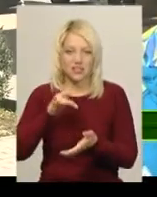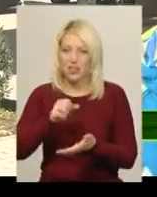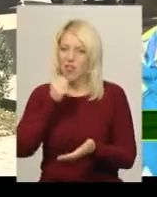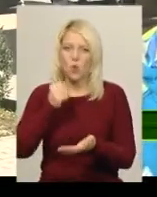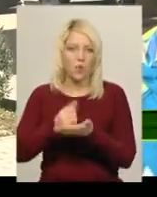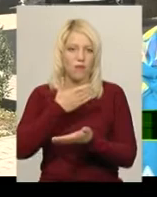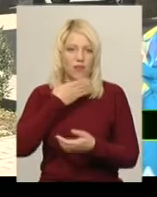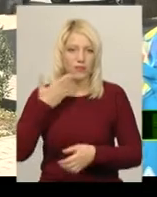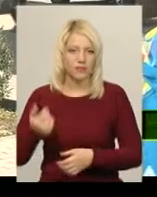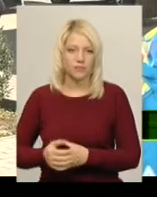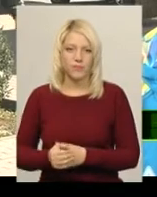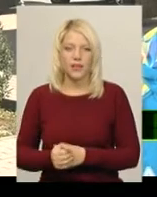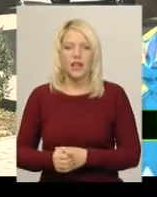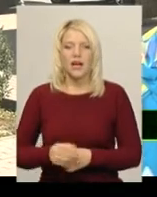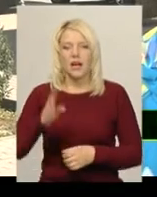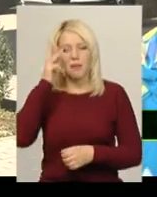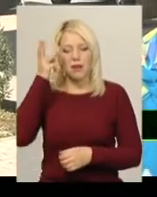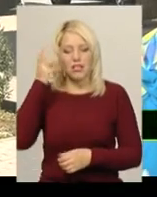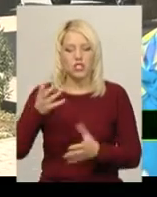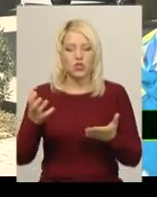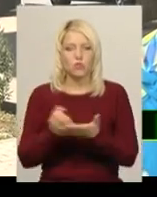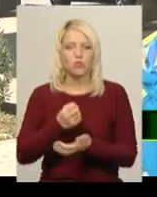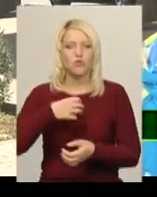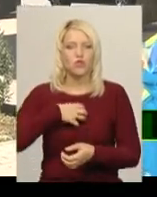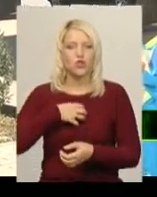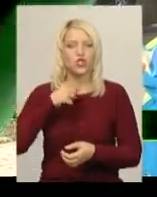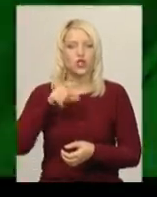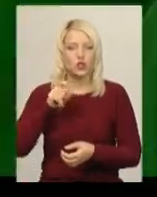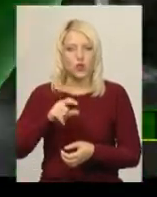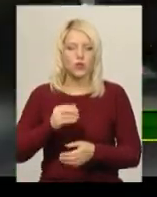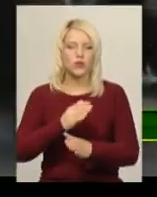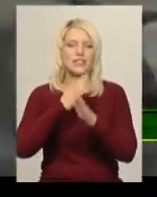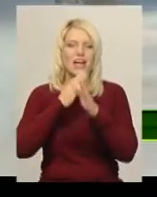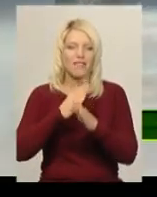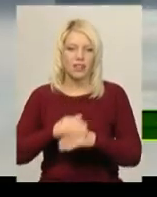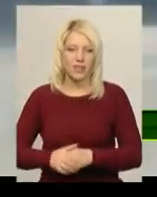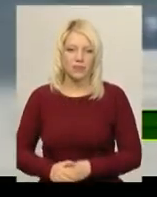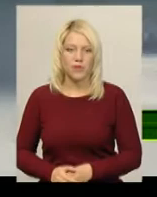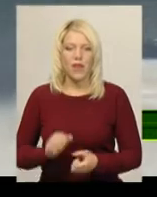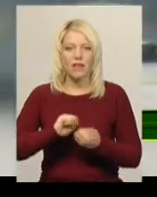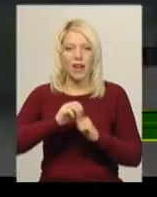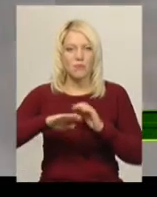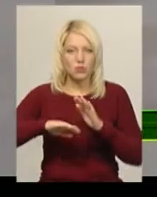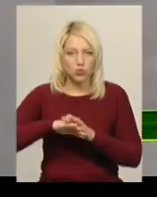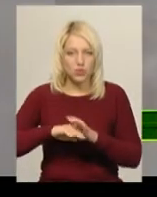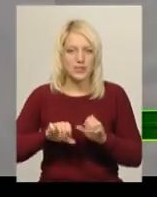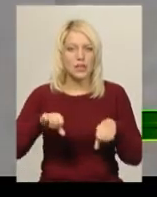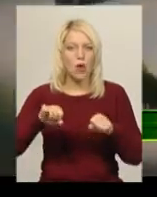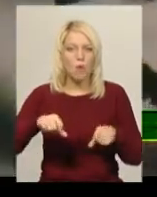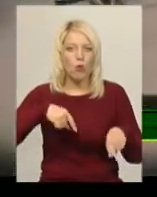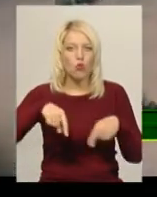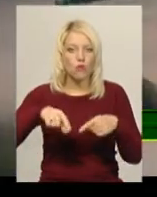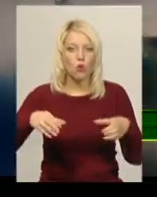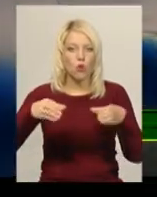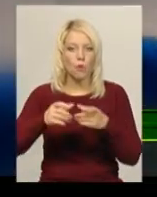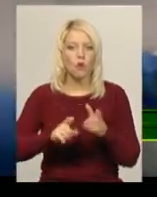Хмельничанин Макета Вільчук здобув золото відкритого ризького турніру з Тхевкандове Те. Кам'янець-Подільська мотобольна команда «Поділя-Мотор» розпочинає